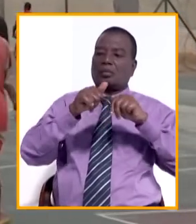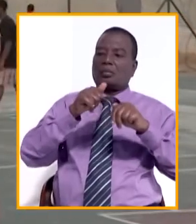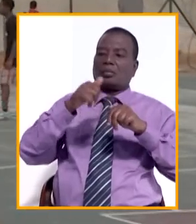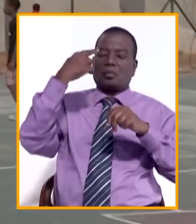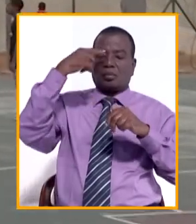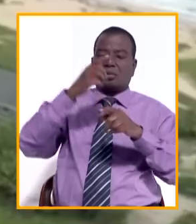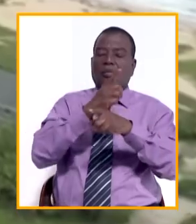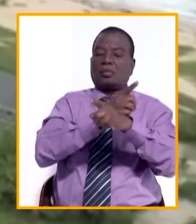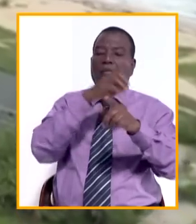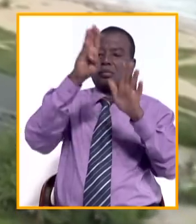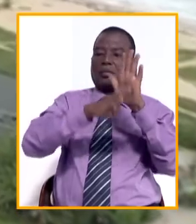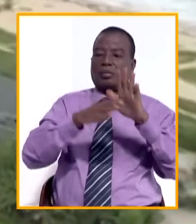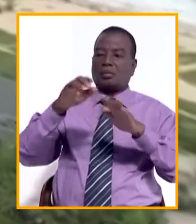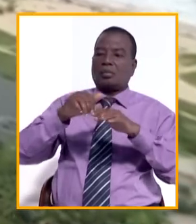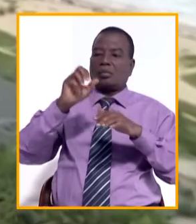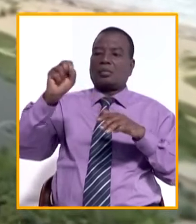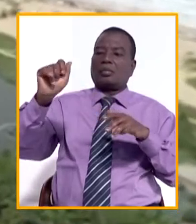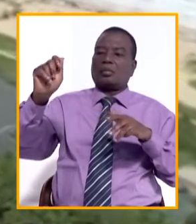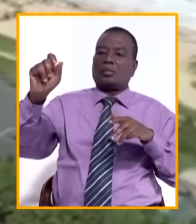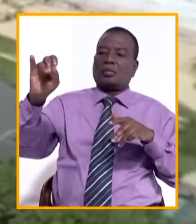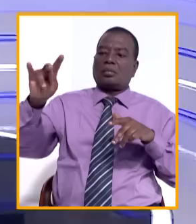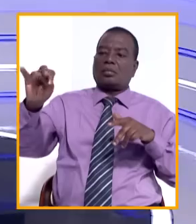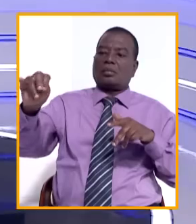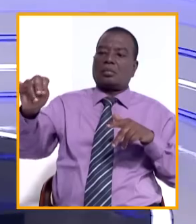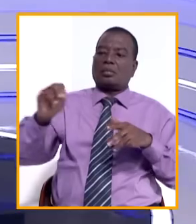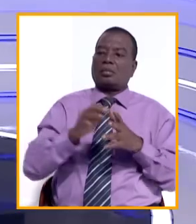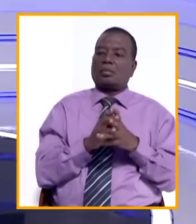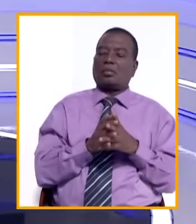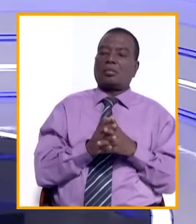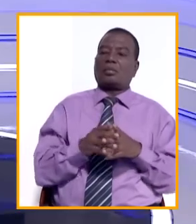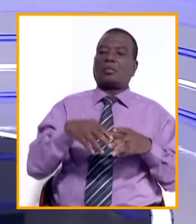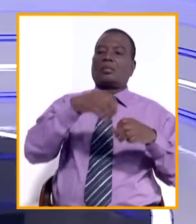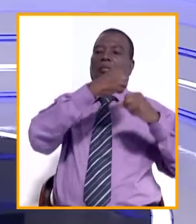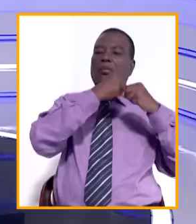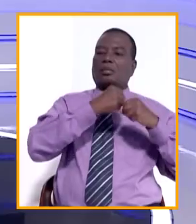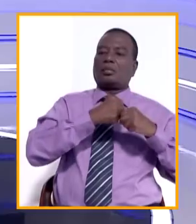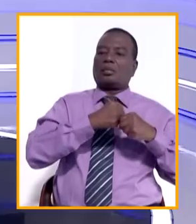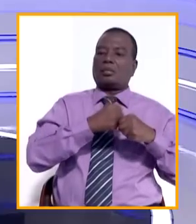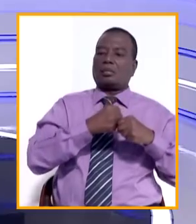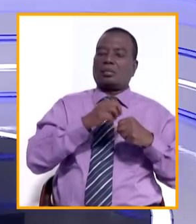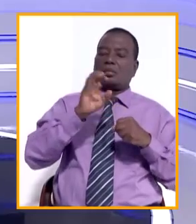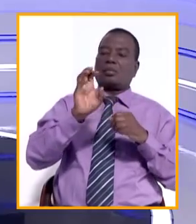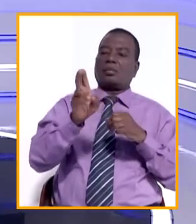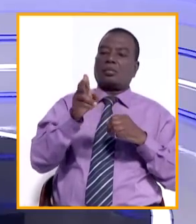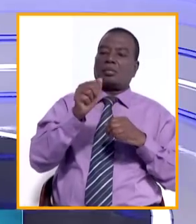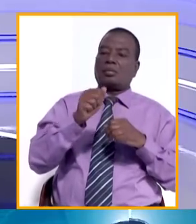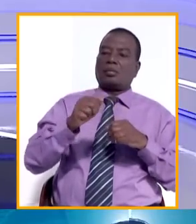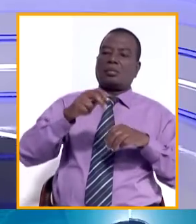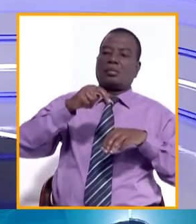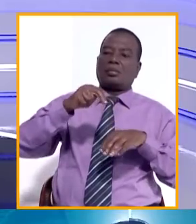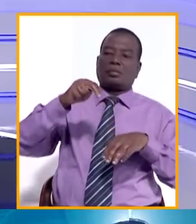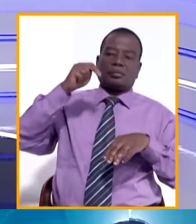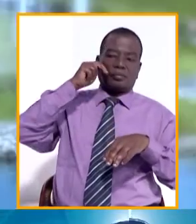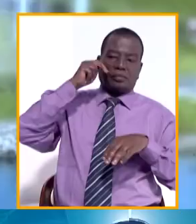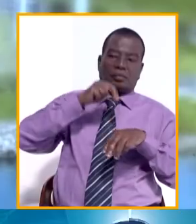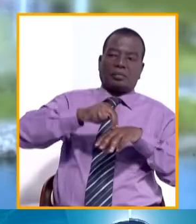pour le développement d'Assini Mafia. En sport, en football, Shann 2020, le Niger s'est qualifié en quart de